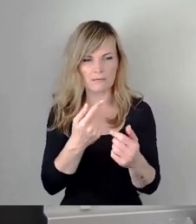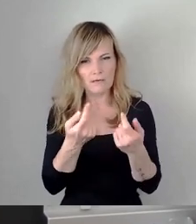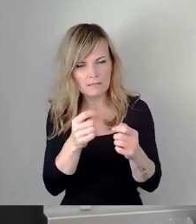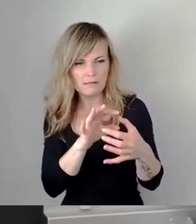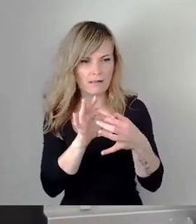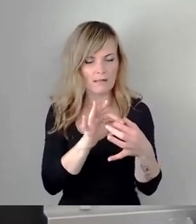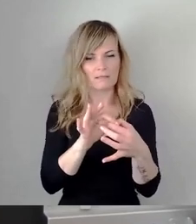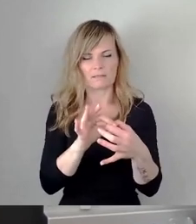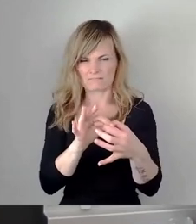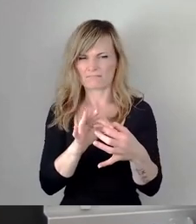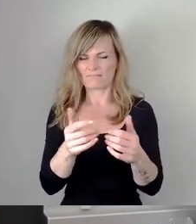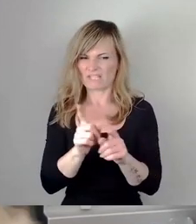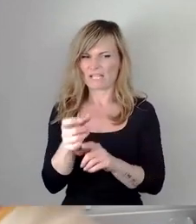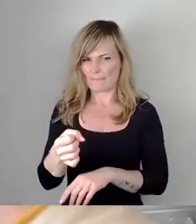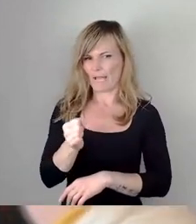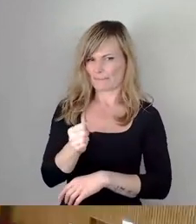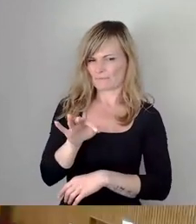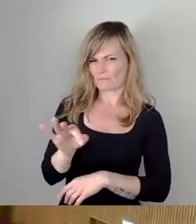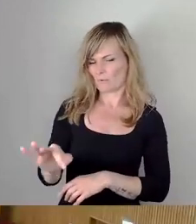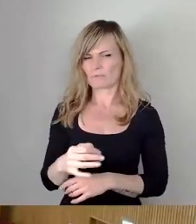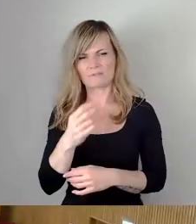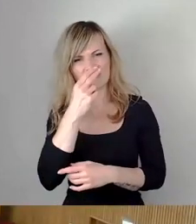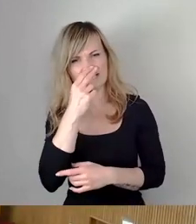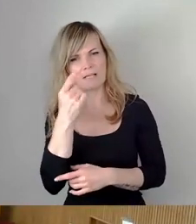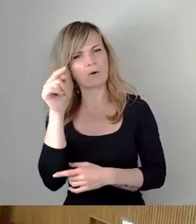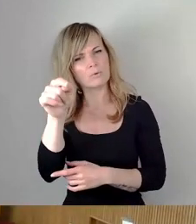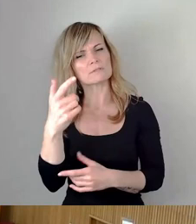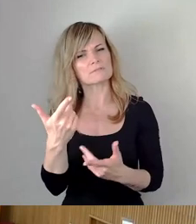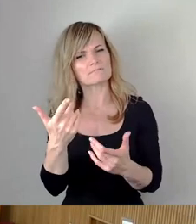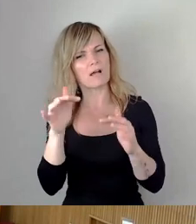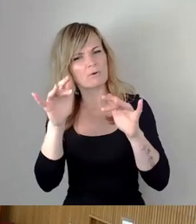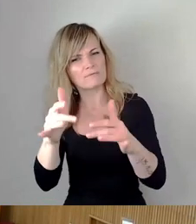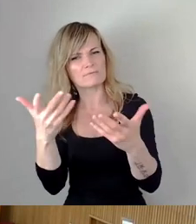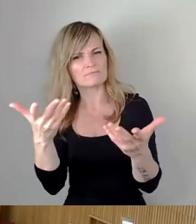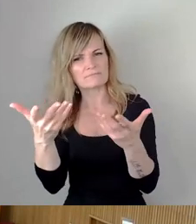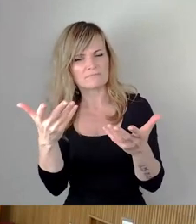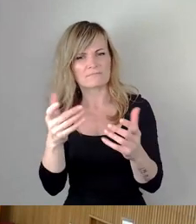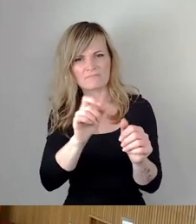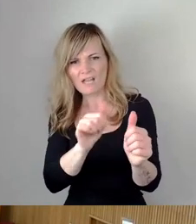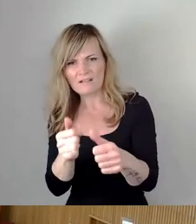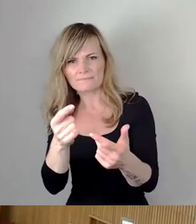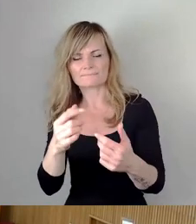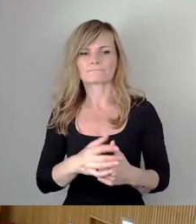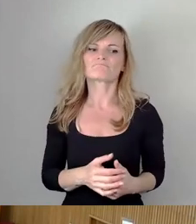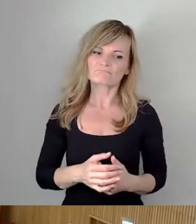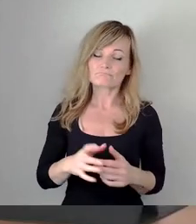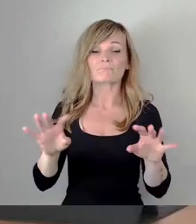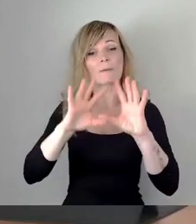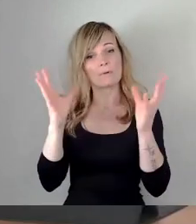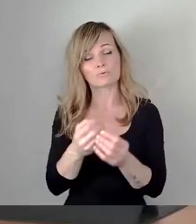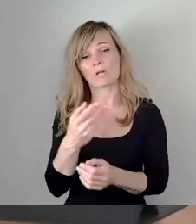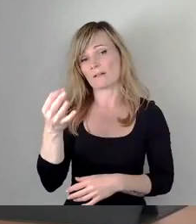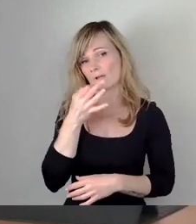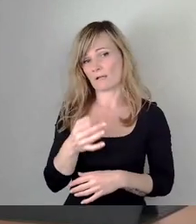in dieser Beziehung? Das ist eine relativ pauschale Frage. Dafür gibt es hier dann die